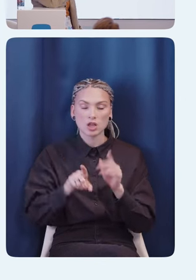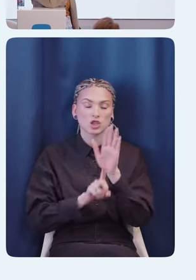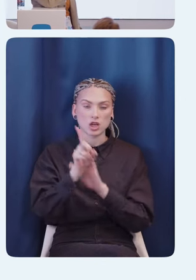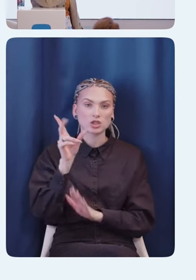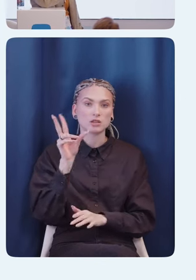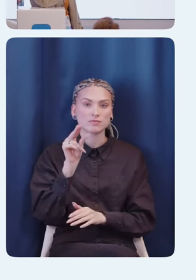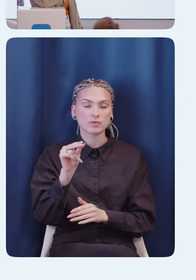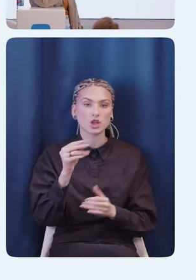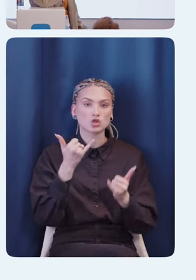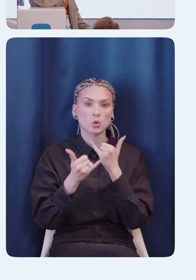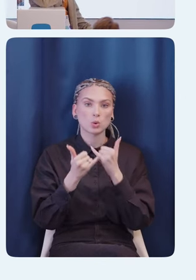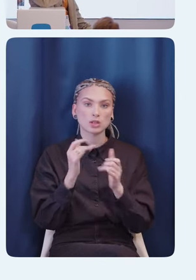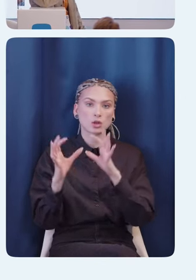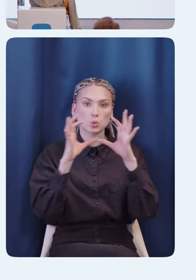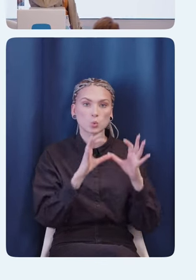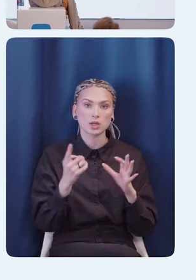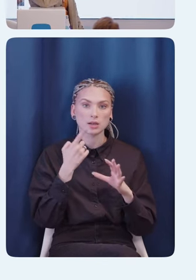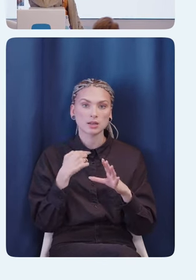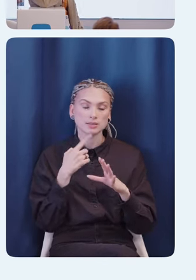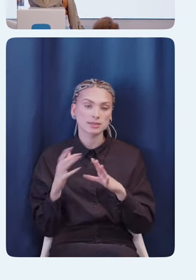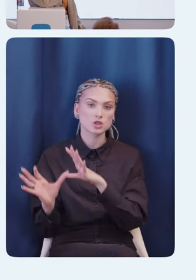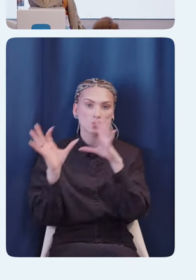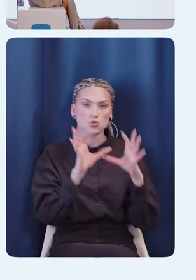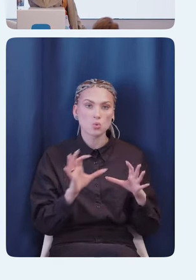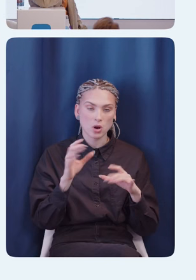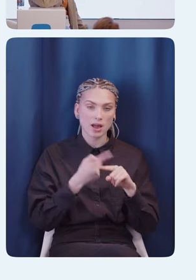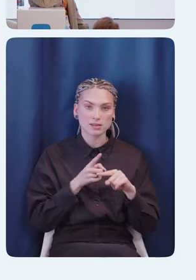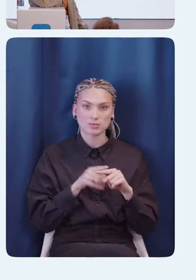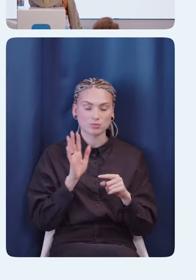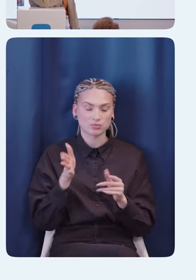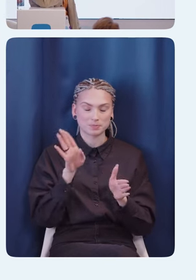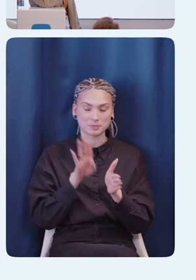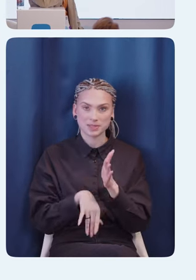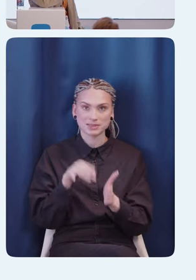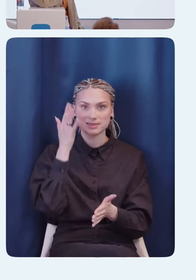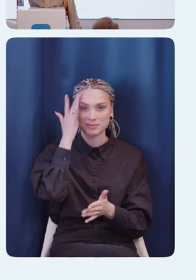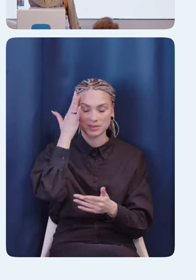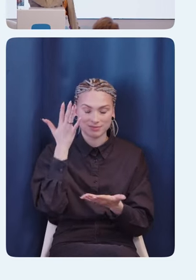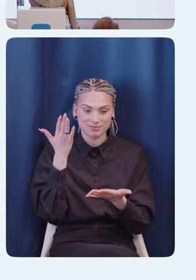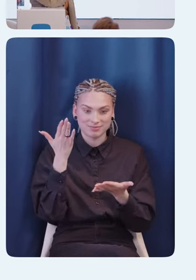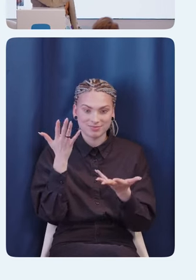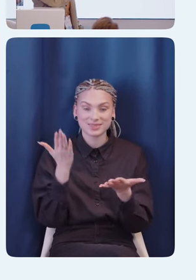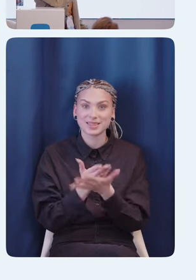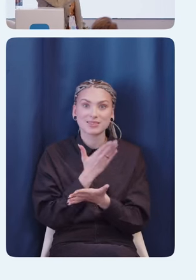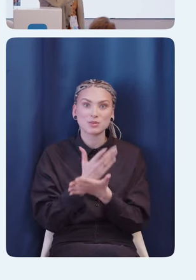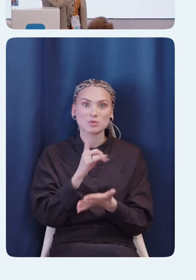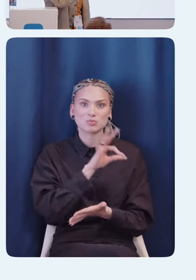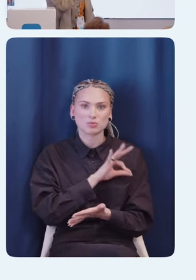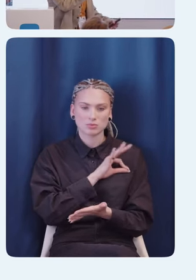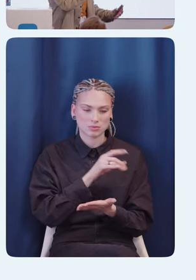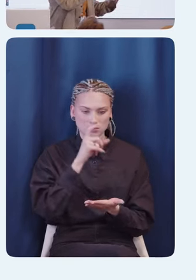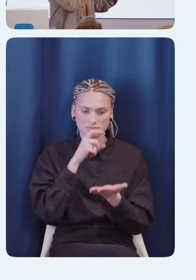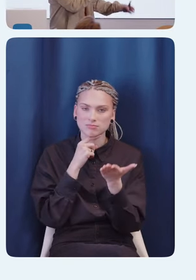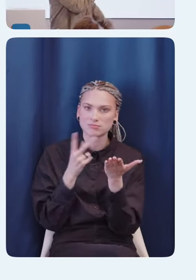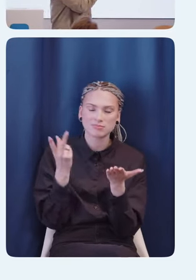зачитывать, то есть желтый круг, красный круг, и это будет бессмыслица. Это полная бессмыслица, потому что пользователь не понимает, что за